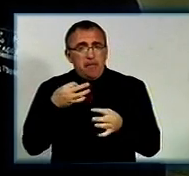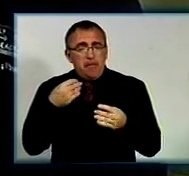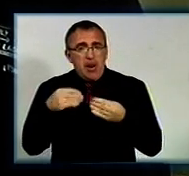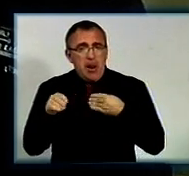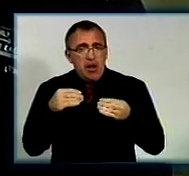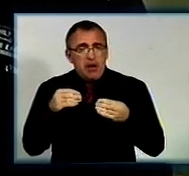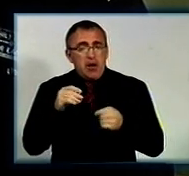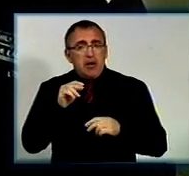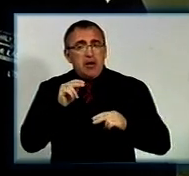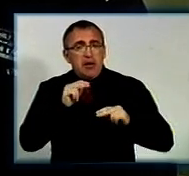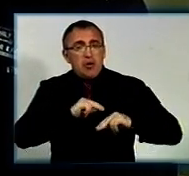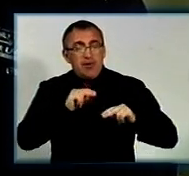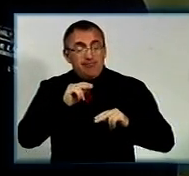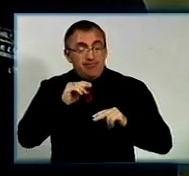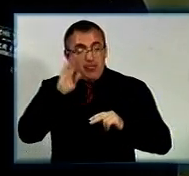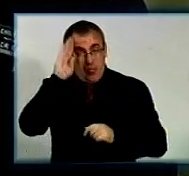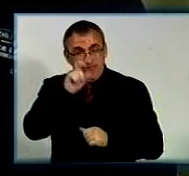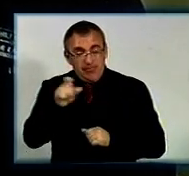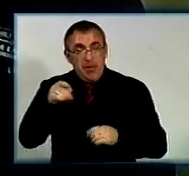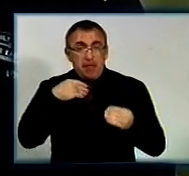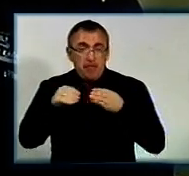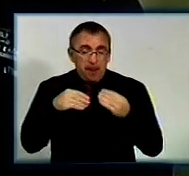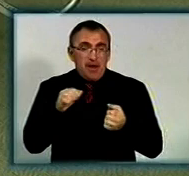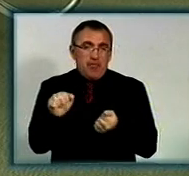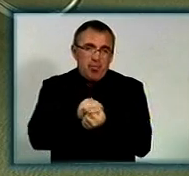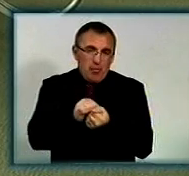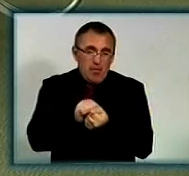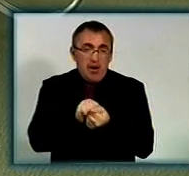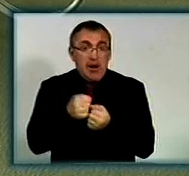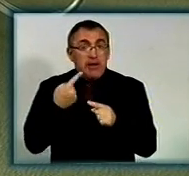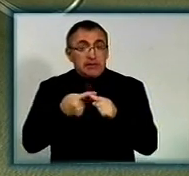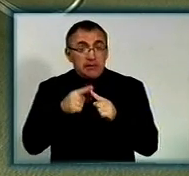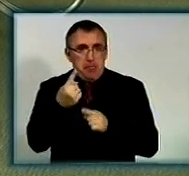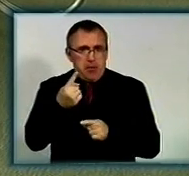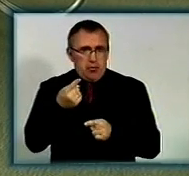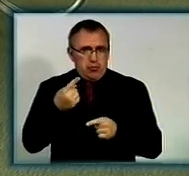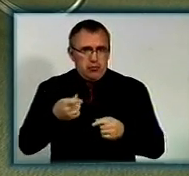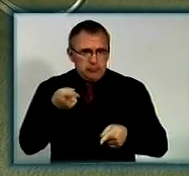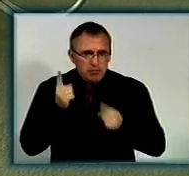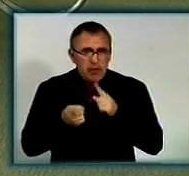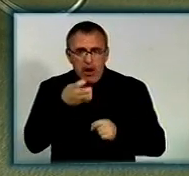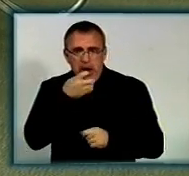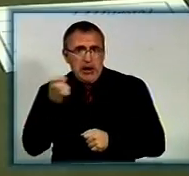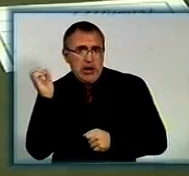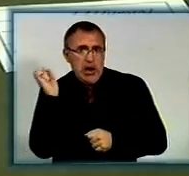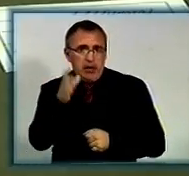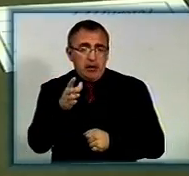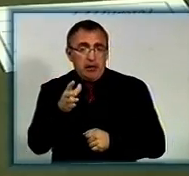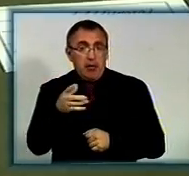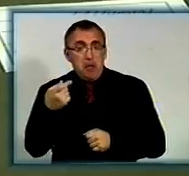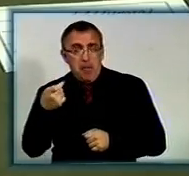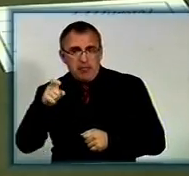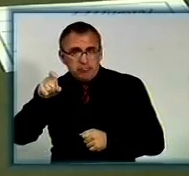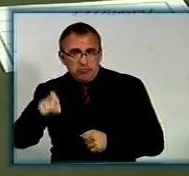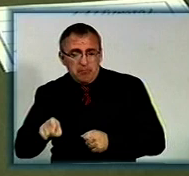солдати робилися із пластика, остальні – із картону, бумаги. А це, на перший погляд, справжнісінька граната. Поруч пістолет